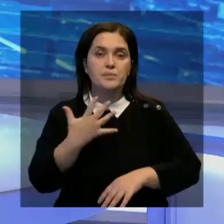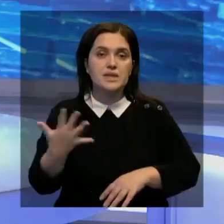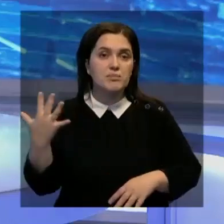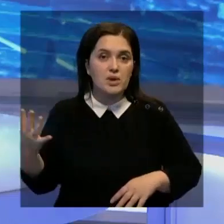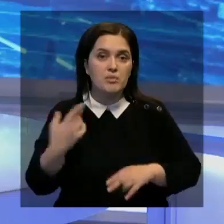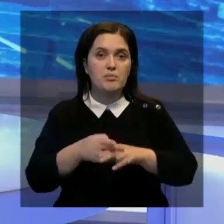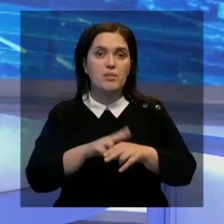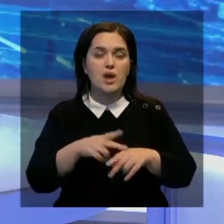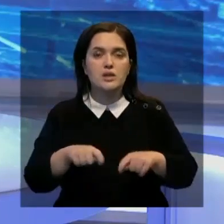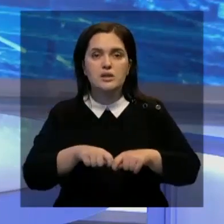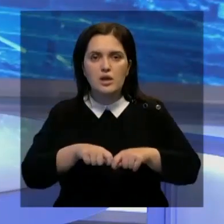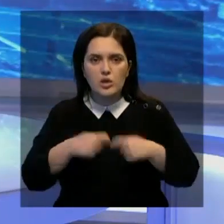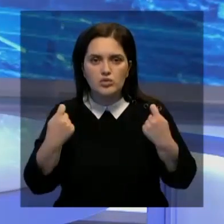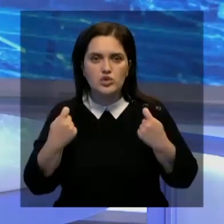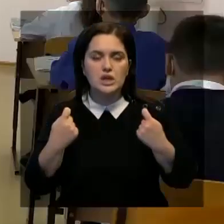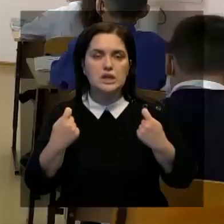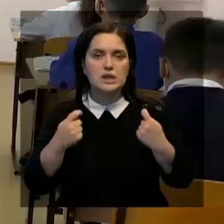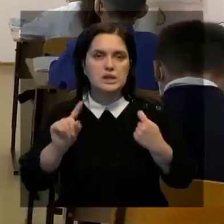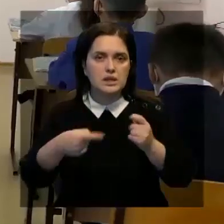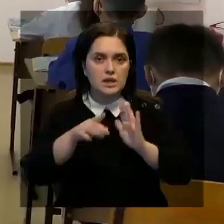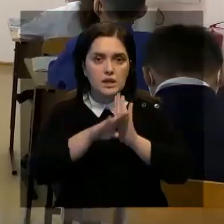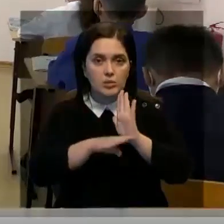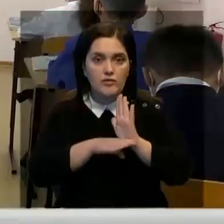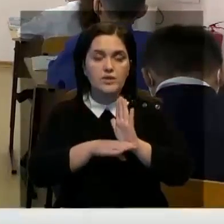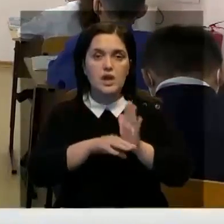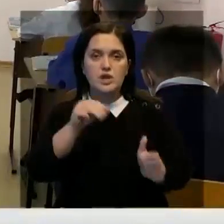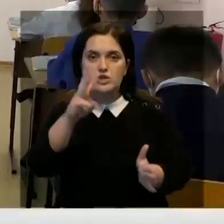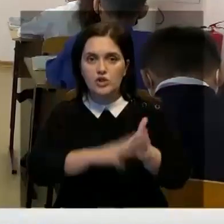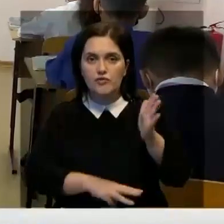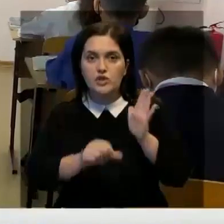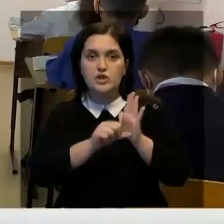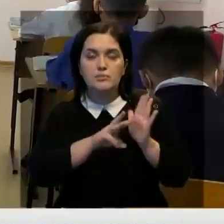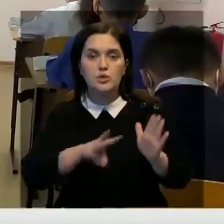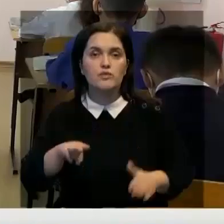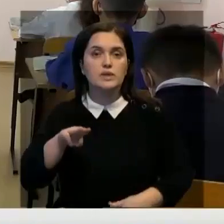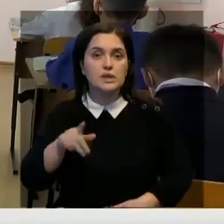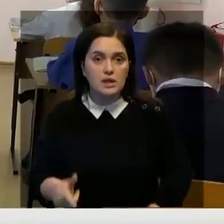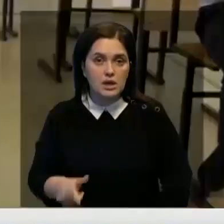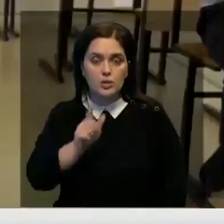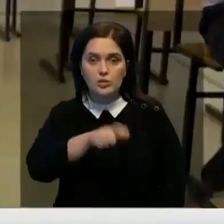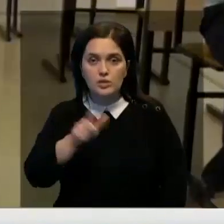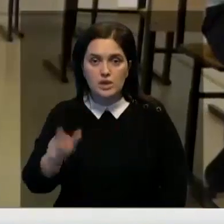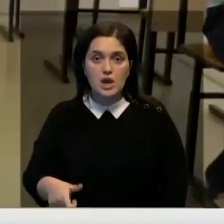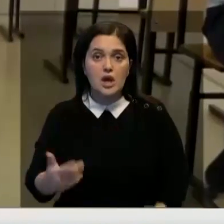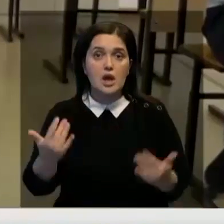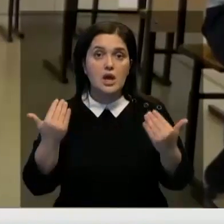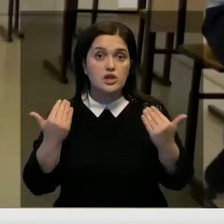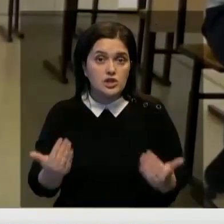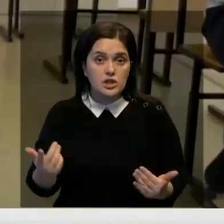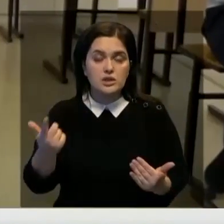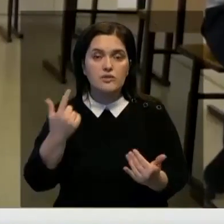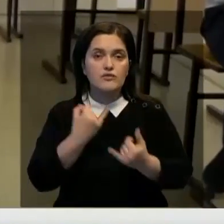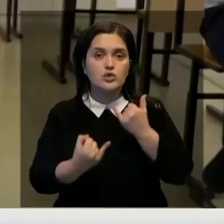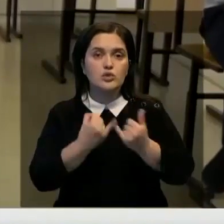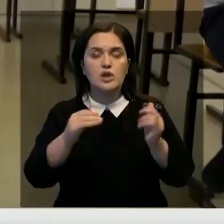55 фактов нарушения санитарно-эпидемиологических требований. Жители оштрафованы на 6 миллионов тенге. Отмечу, регион сейчас